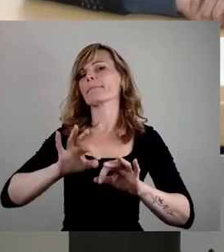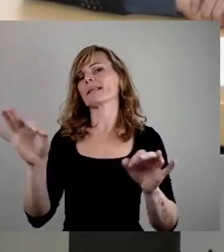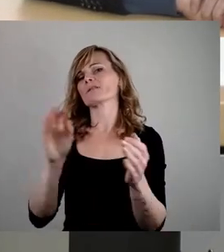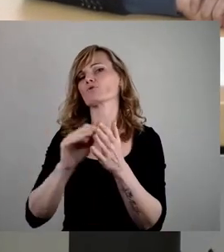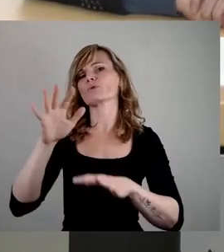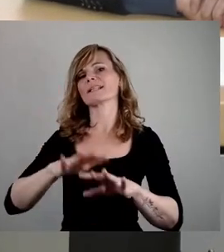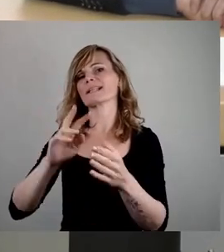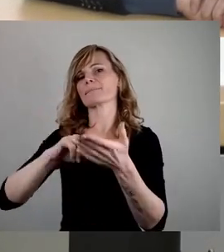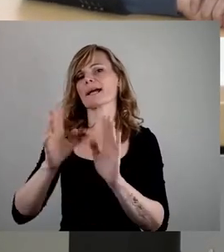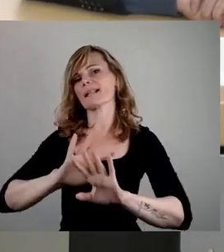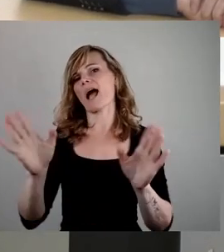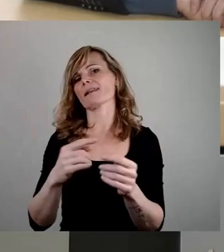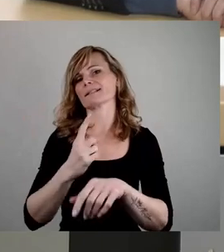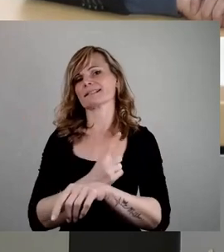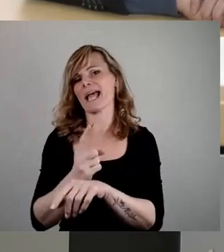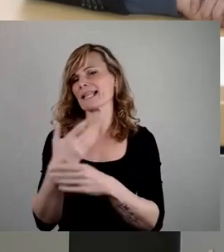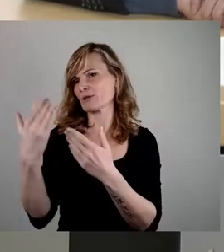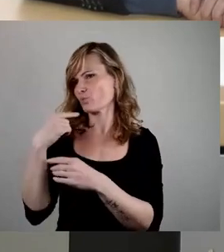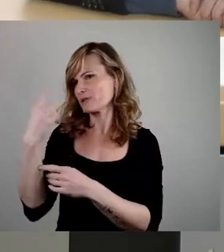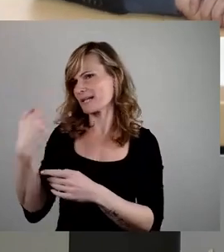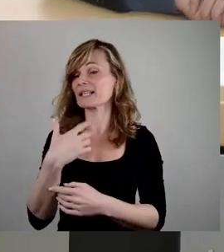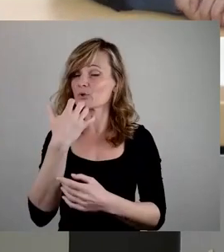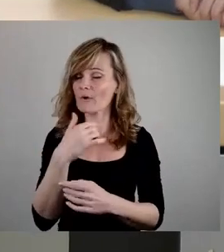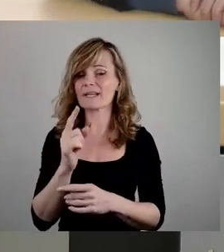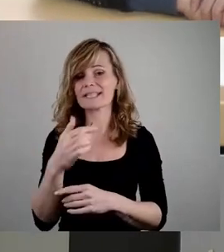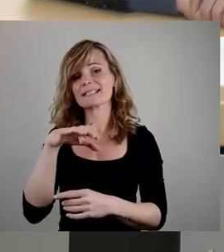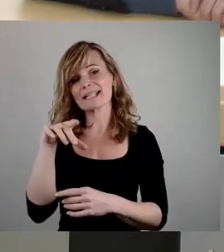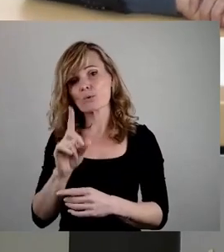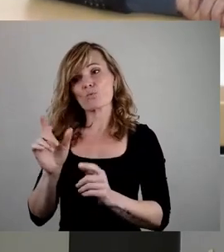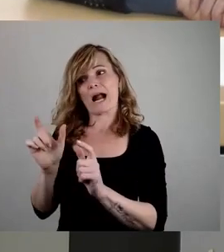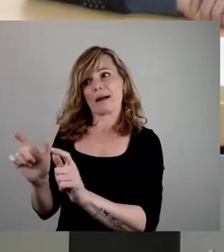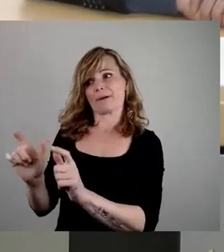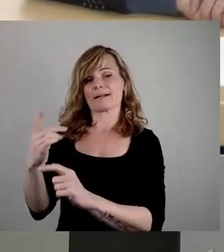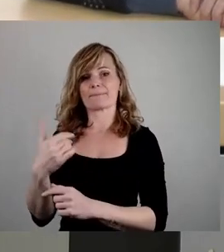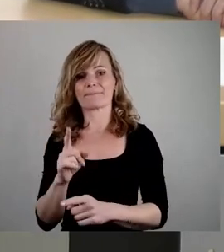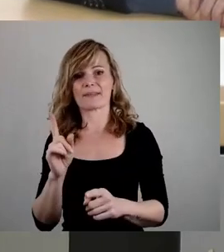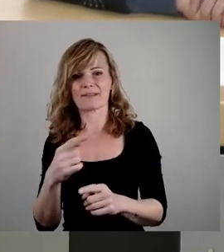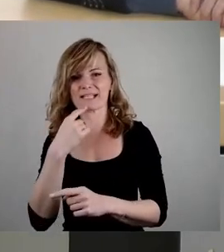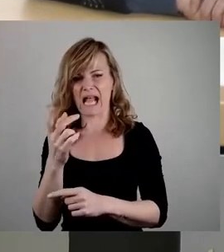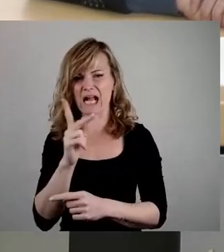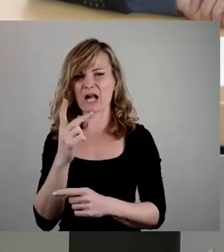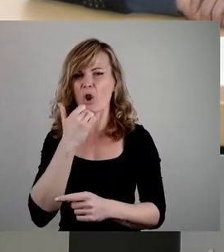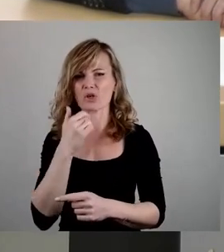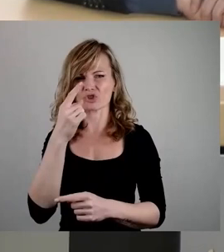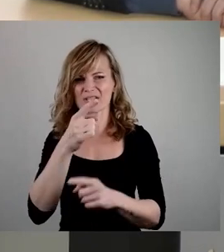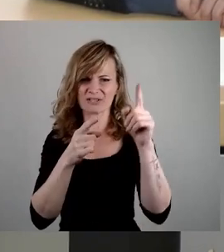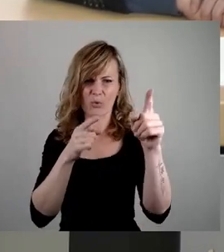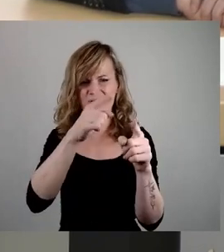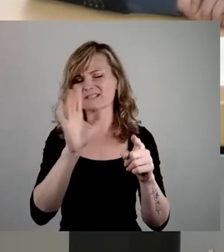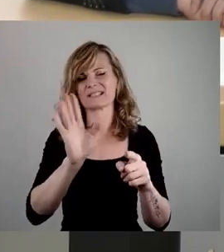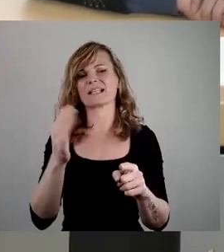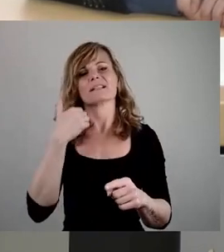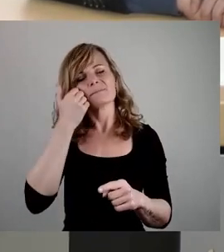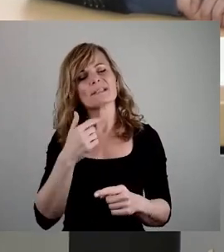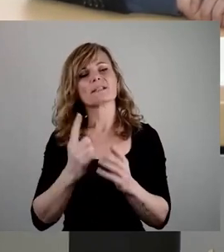Zeiten. Insofern hoffe ich, dass die CDU davon abgehalten wird, irgendwelche Fässer mit Klotscher aufzumachen. Und ich bitte auch den Oberbürgermeister um eine